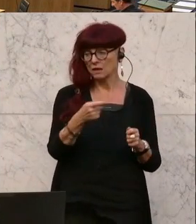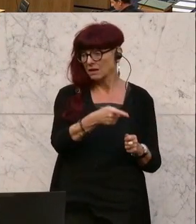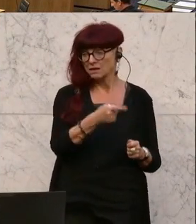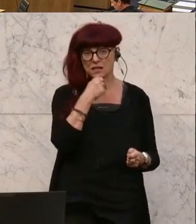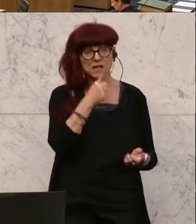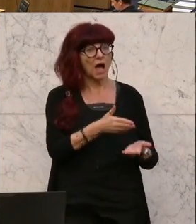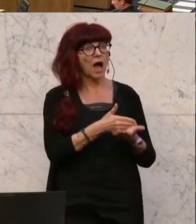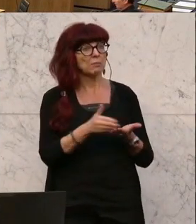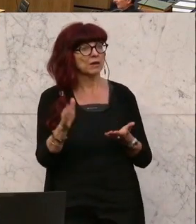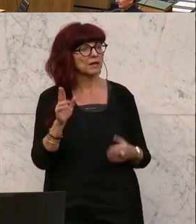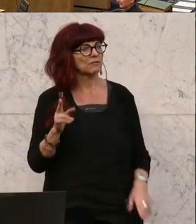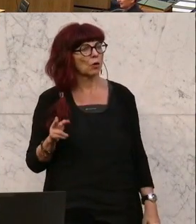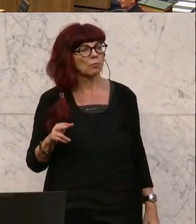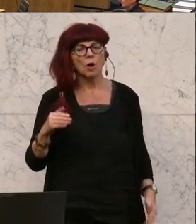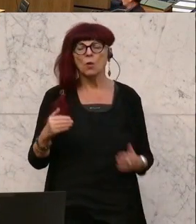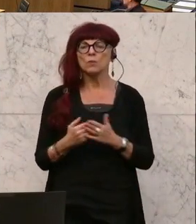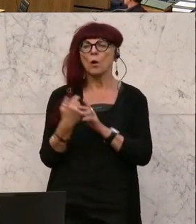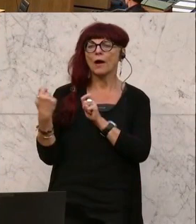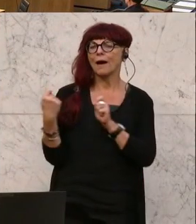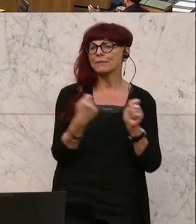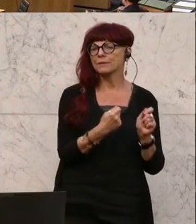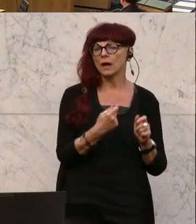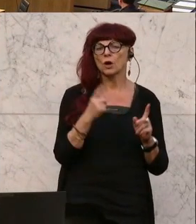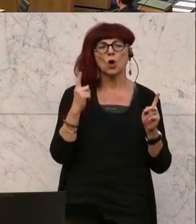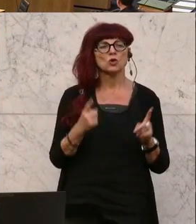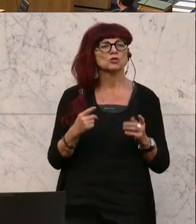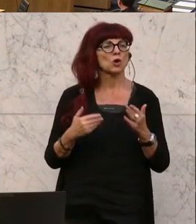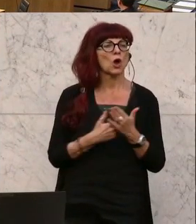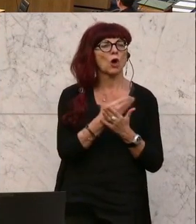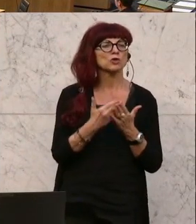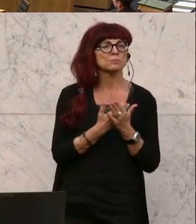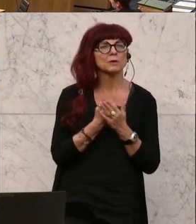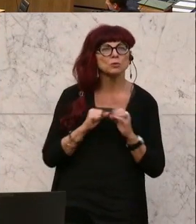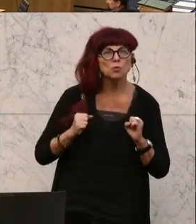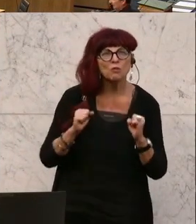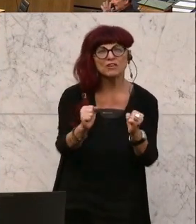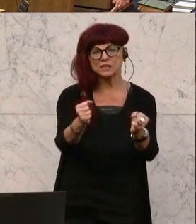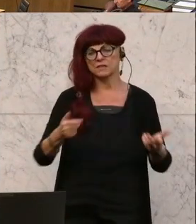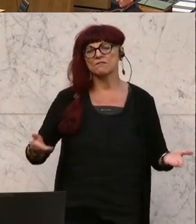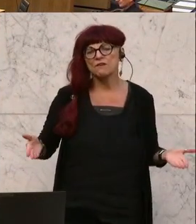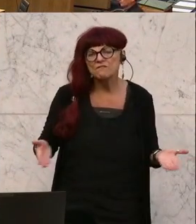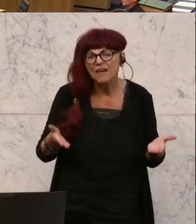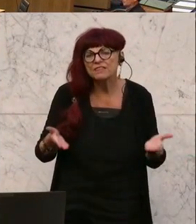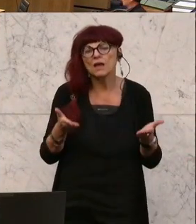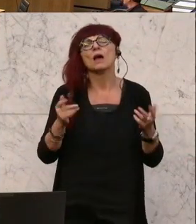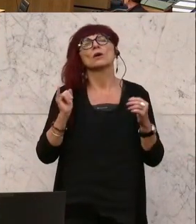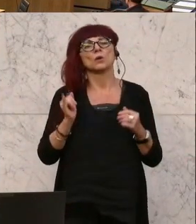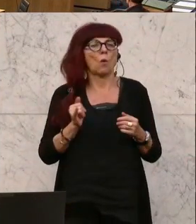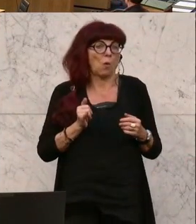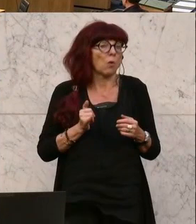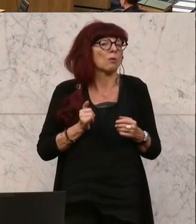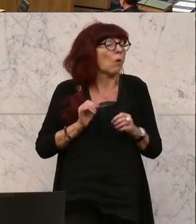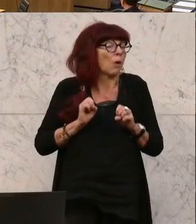dem will man nicht zustimmen. Es kommt ein neuer Antrag, wo man sagt, man soll die Ausbildungsoffensive fortsetzen. Ja, in Gottes Namen.